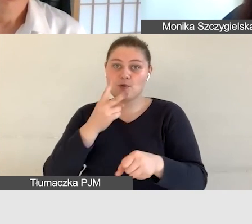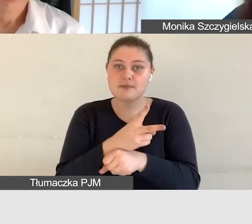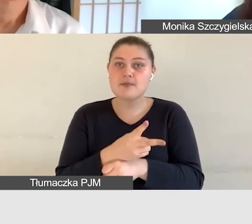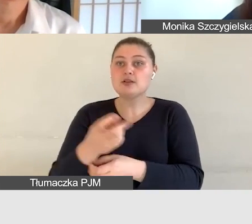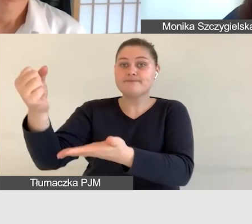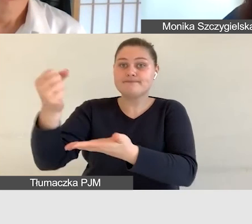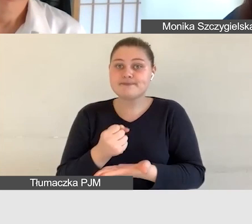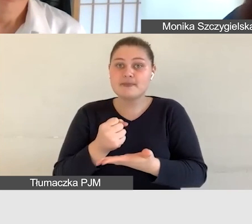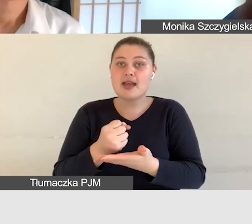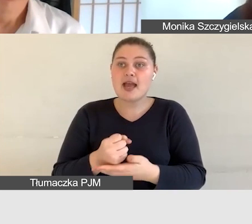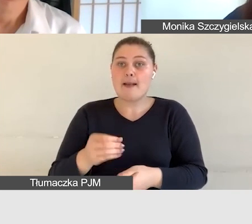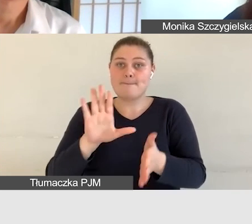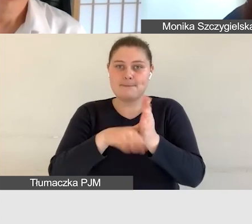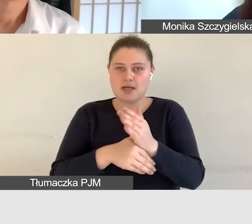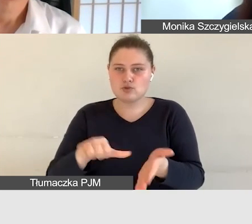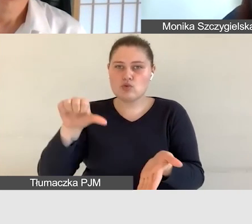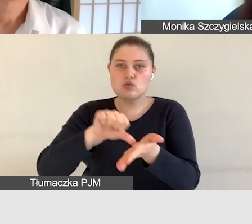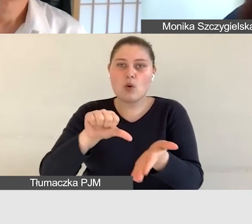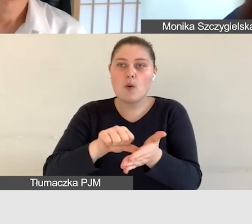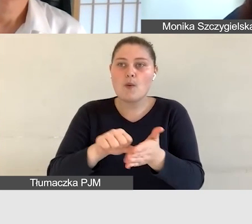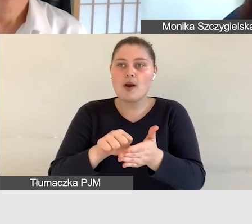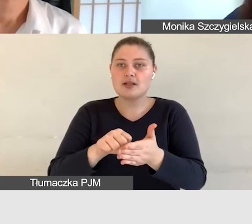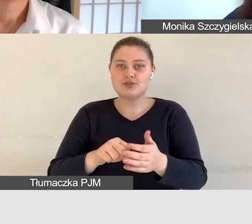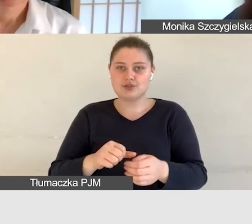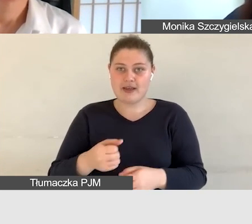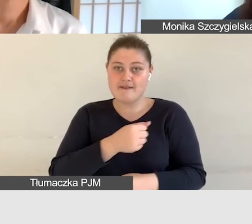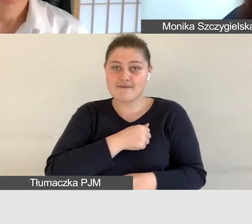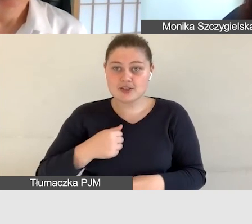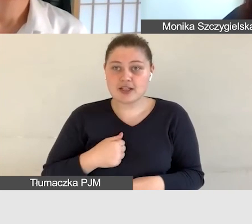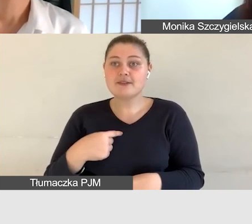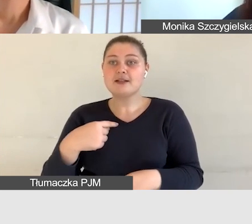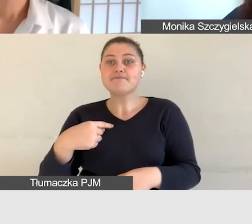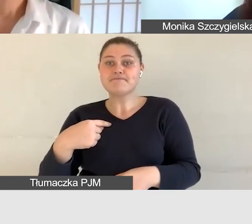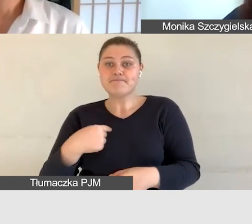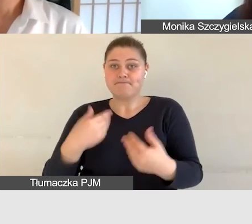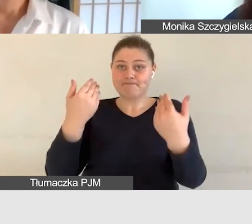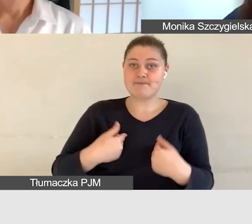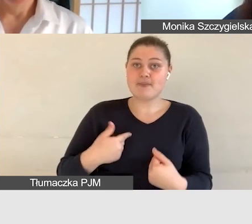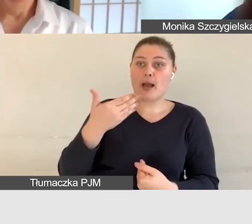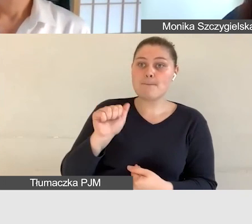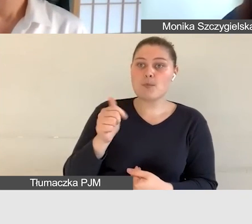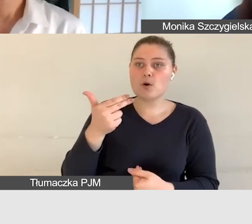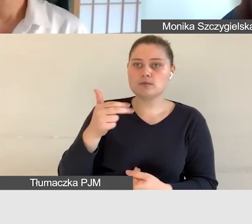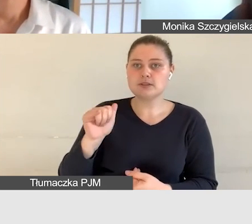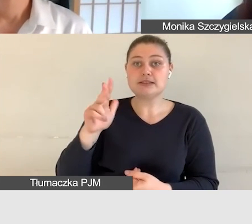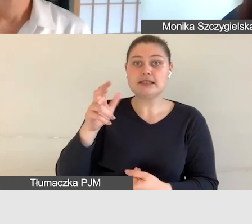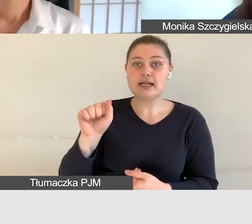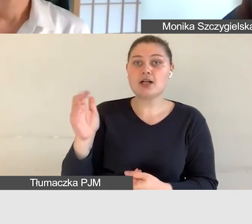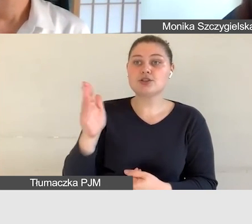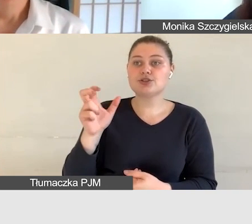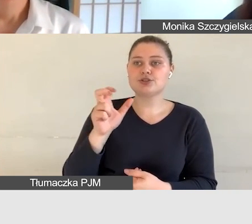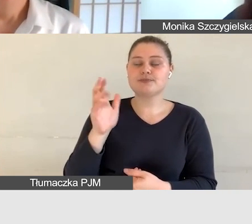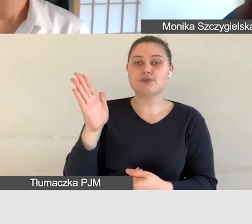Warszawa byli z Państwem Monika Szczygielska Izabela Mrochen Dziękuję I do